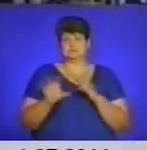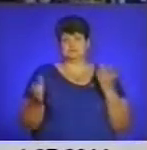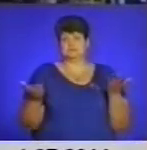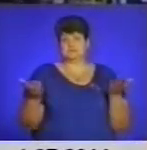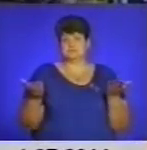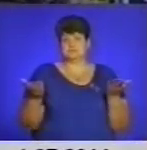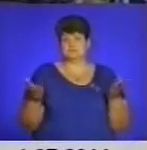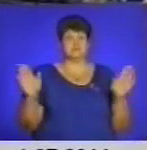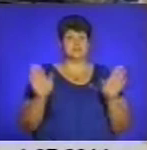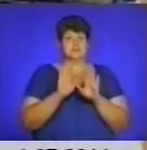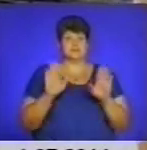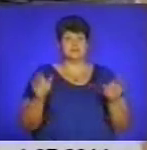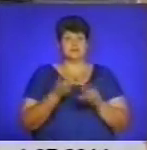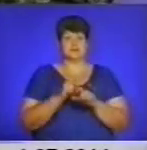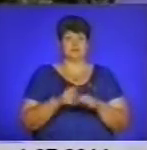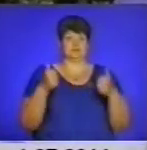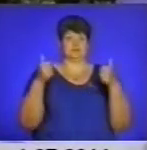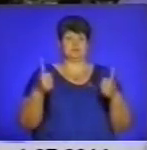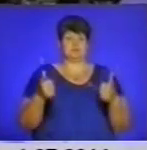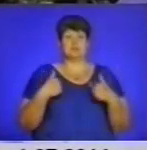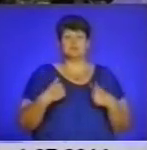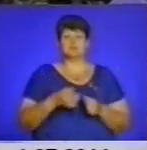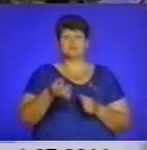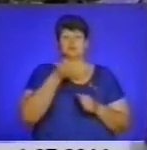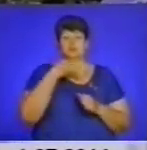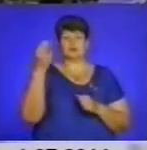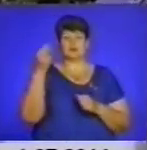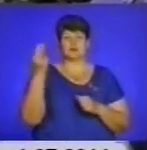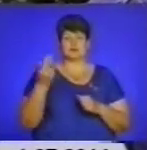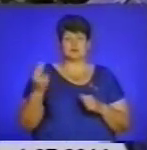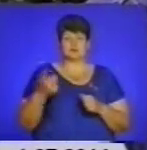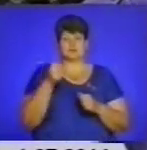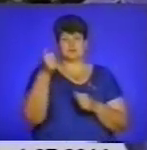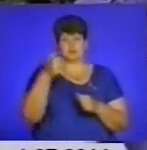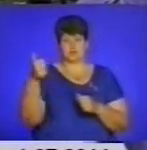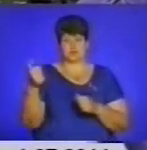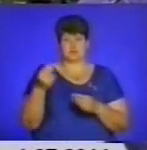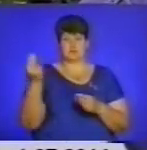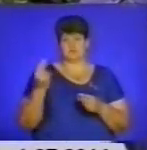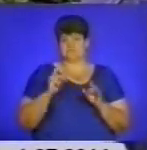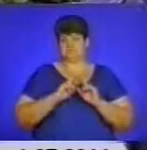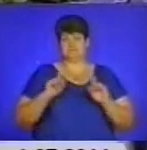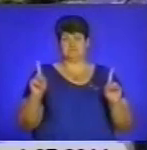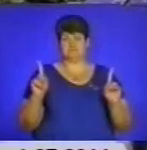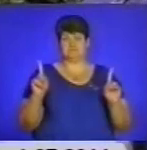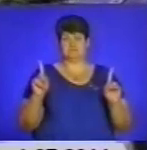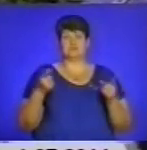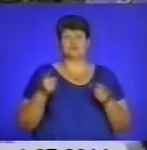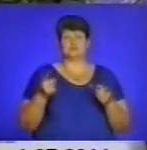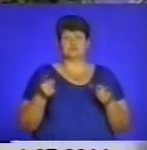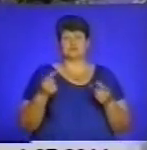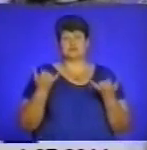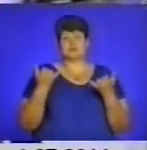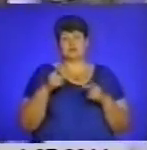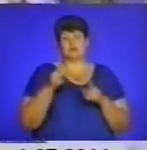пісні дуже здорово. Мені сподобались картини з балончиків намальовані дуже оригінальним стилю. Чому? Тому що